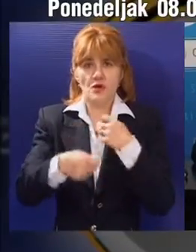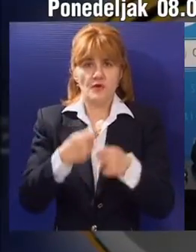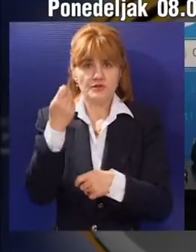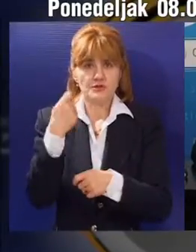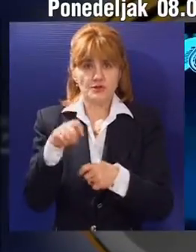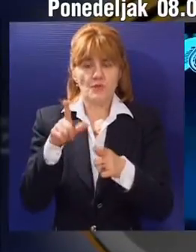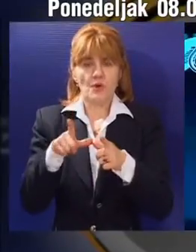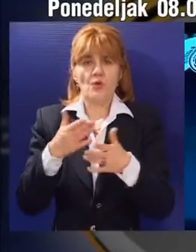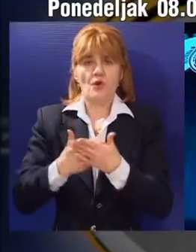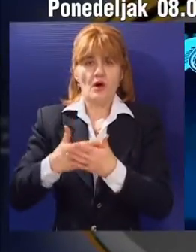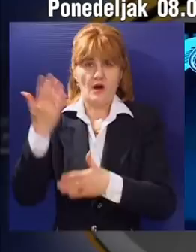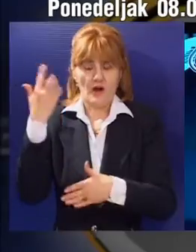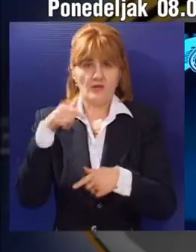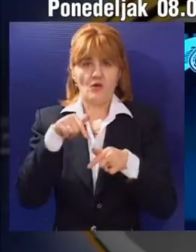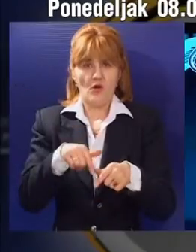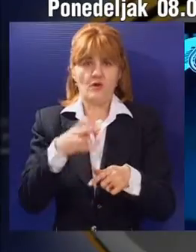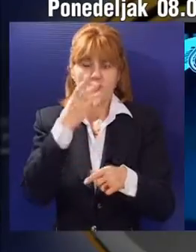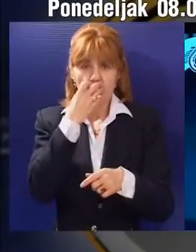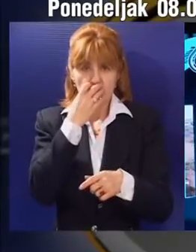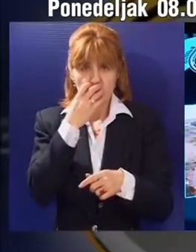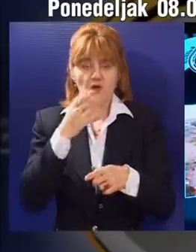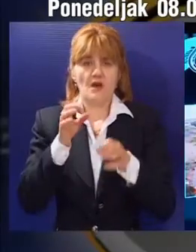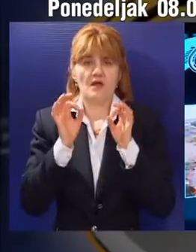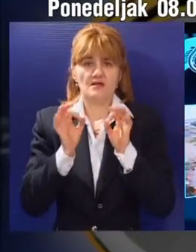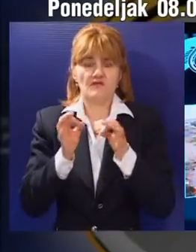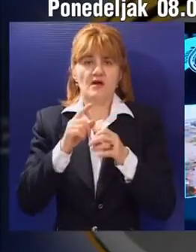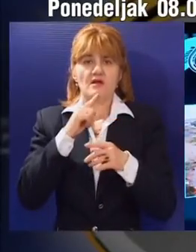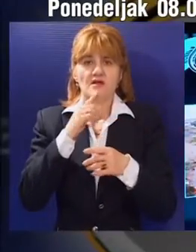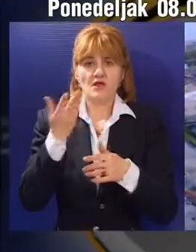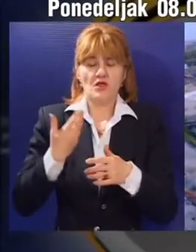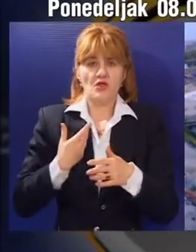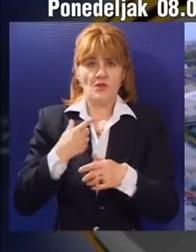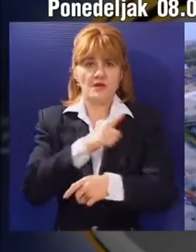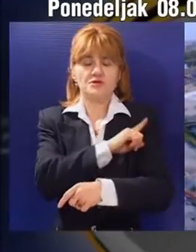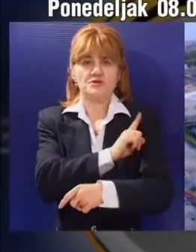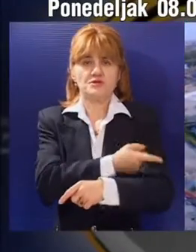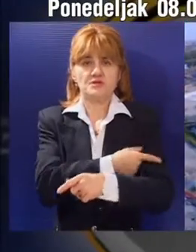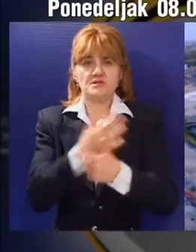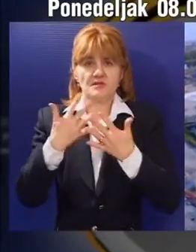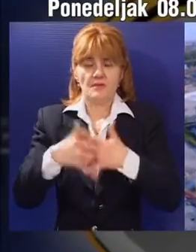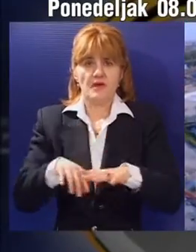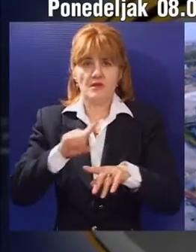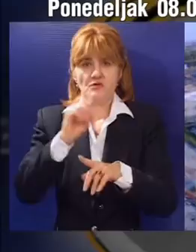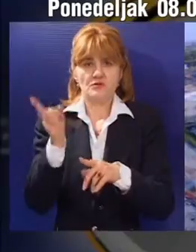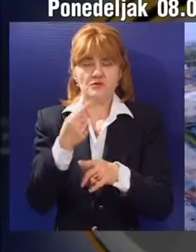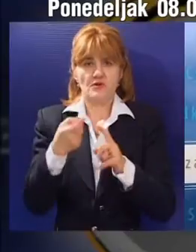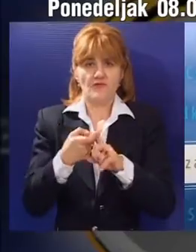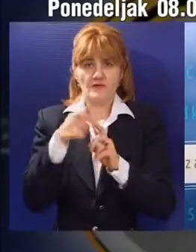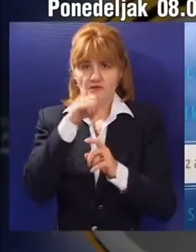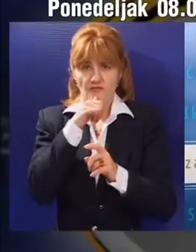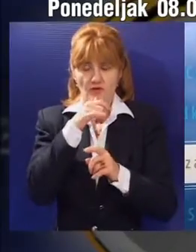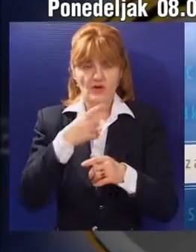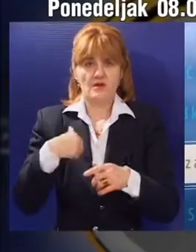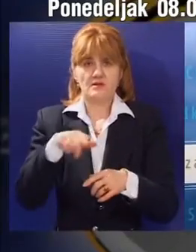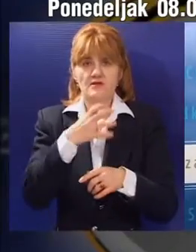Vučinić ističe da grad kao snivač želi da ima čvrstu koordinaciju u svima aktivnostima sa javnim preduzećima. Naprosto i želje